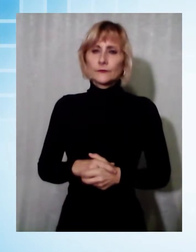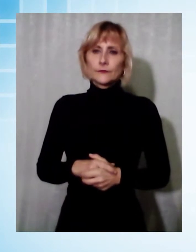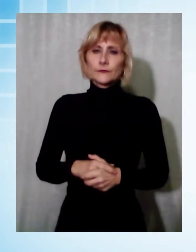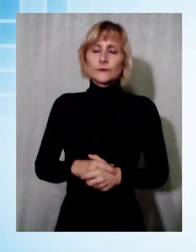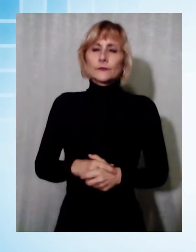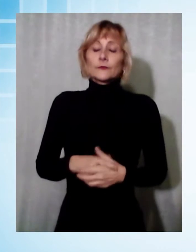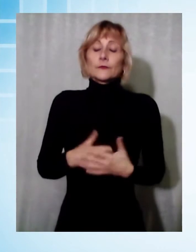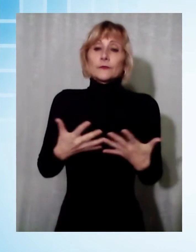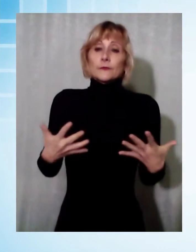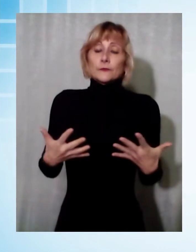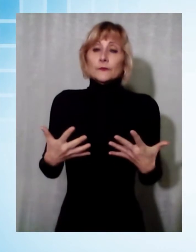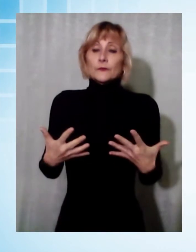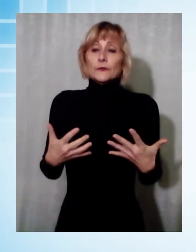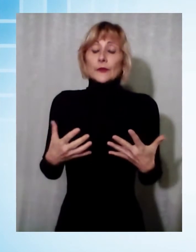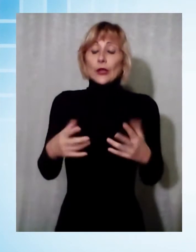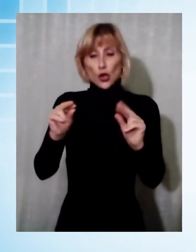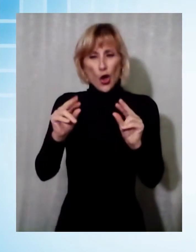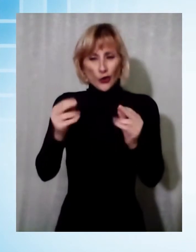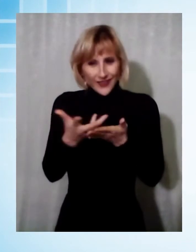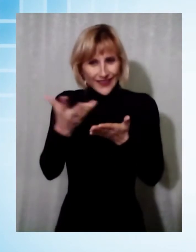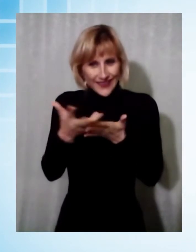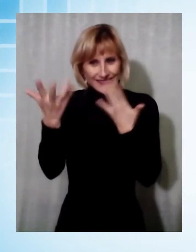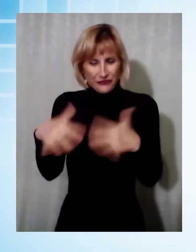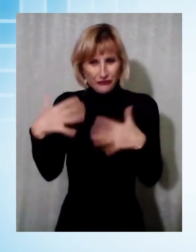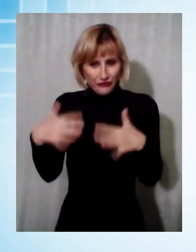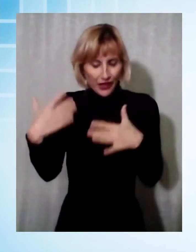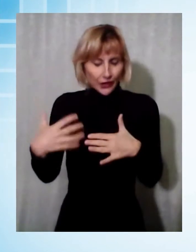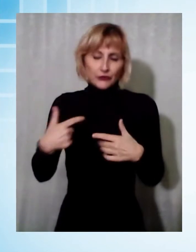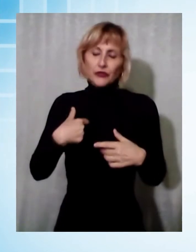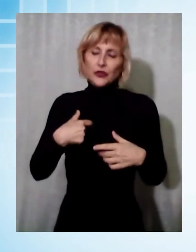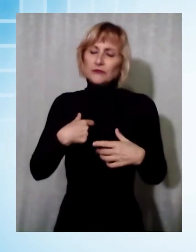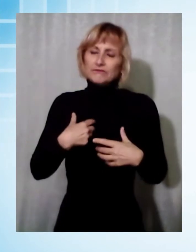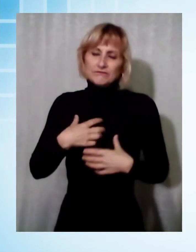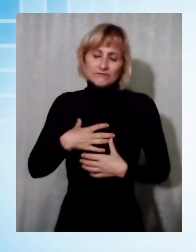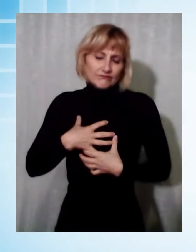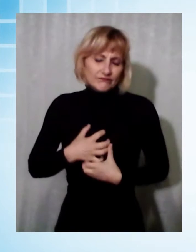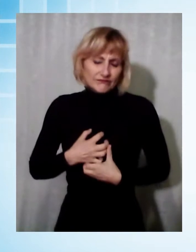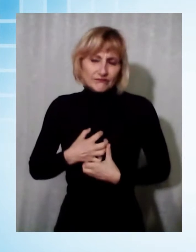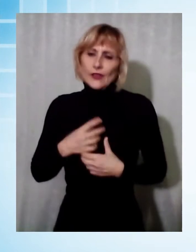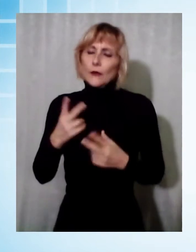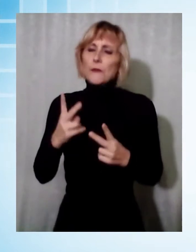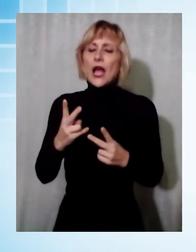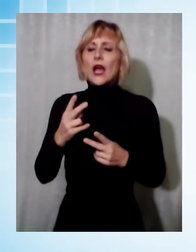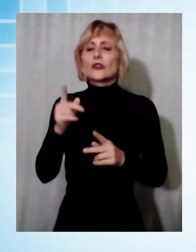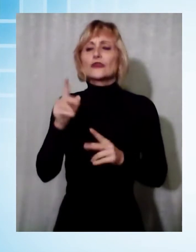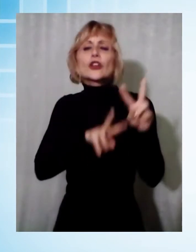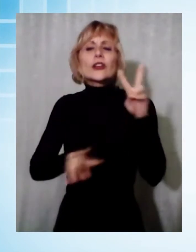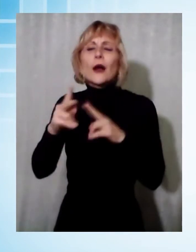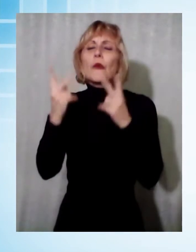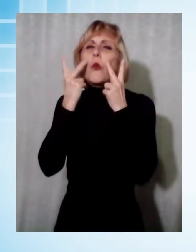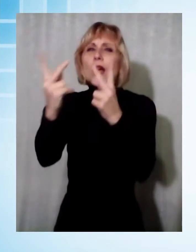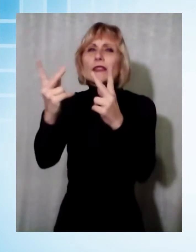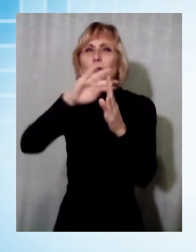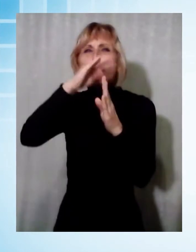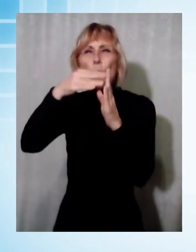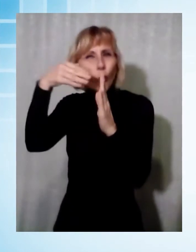dopo tutte queste notizie che sicuramente non ci aprono il cuore, cerchiamo di guardare oltre i monti con uno sguardo di speranza